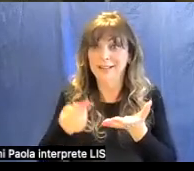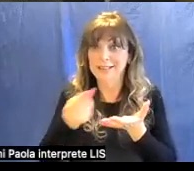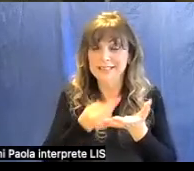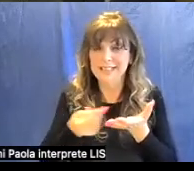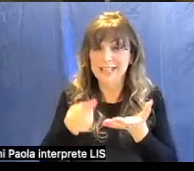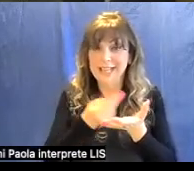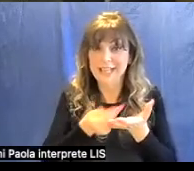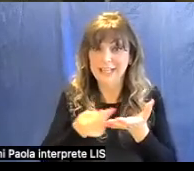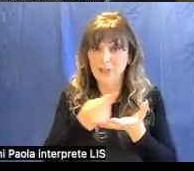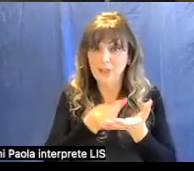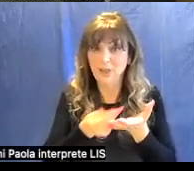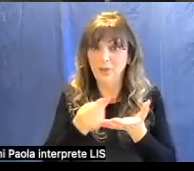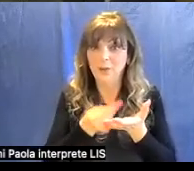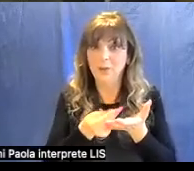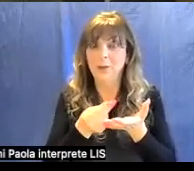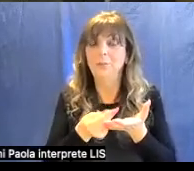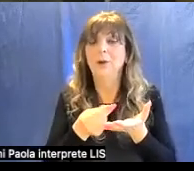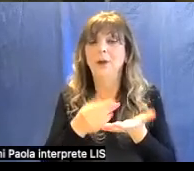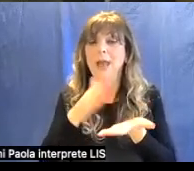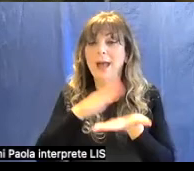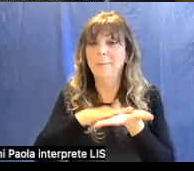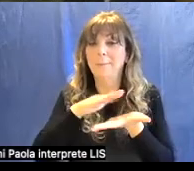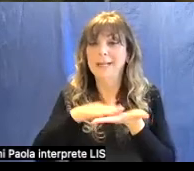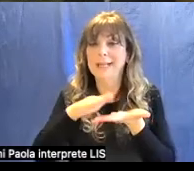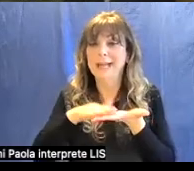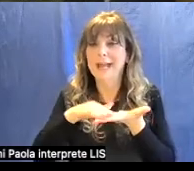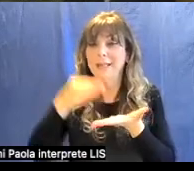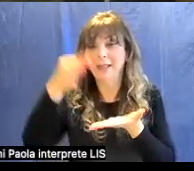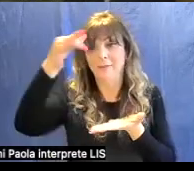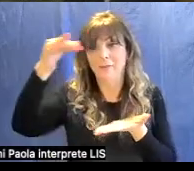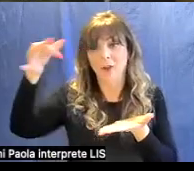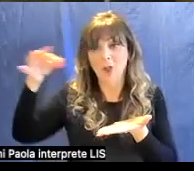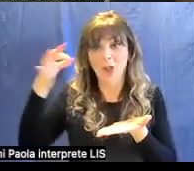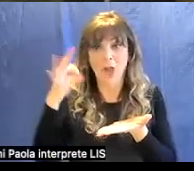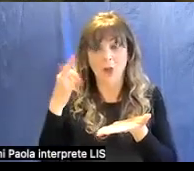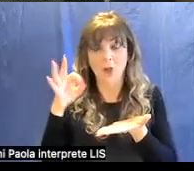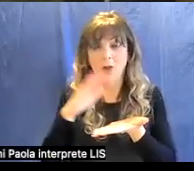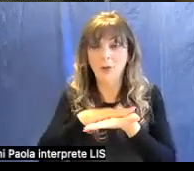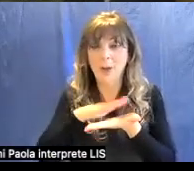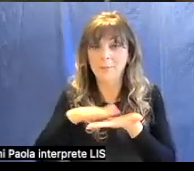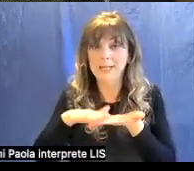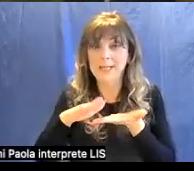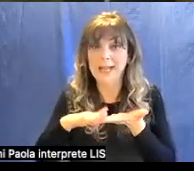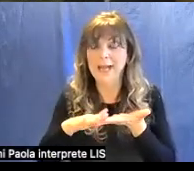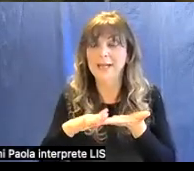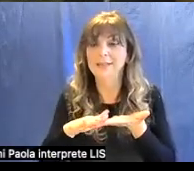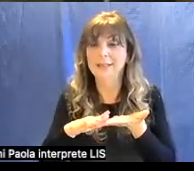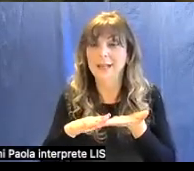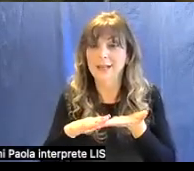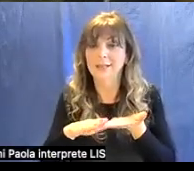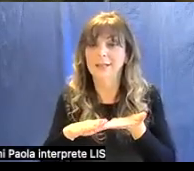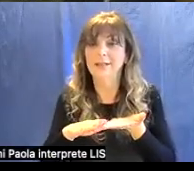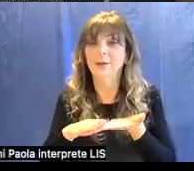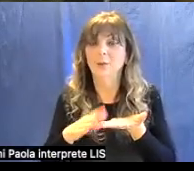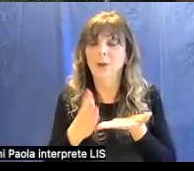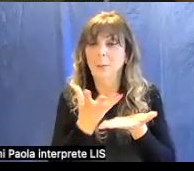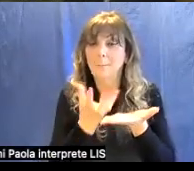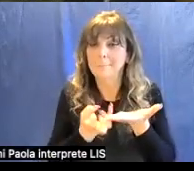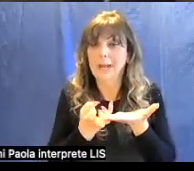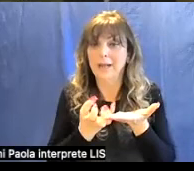mordente poi viene applicata la foglia d'oro e una volta questa foglia aderito